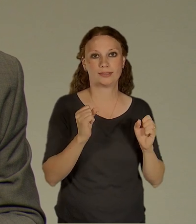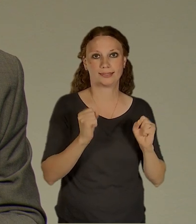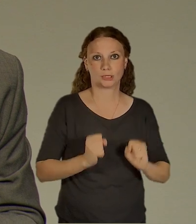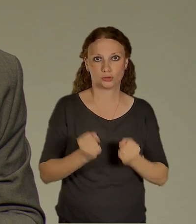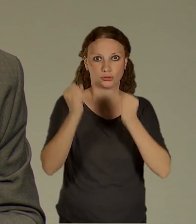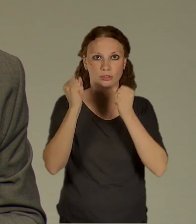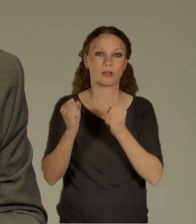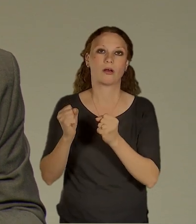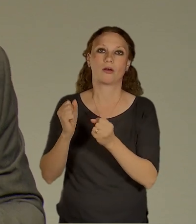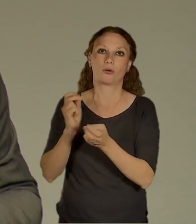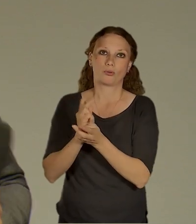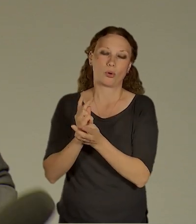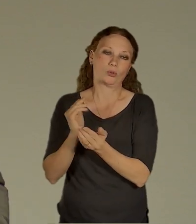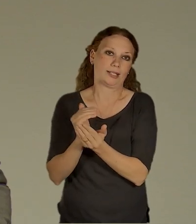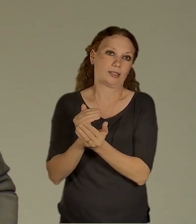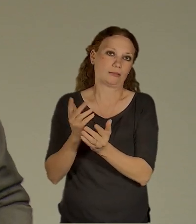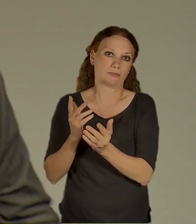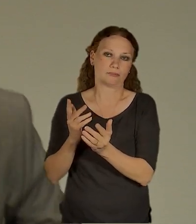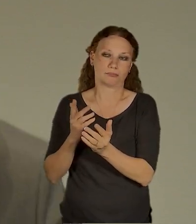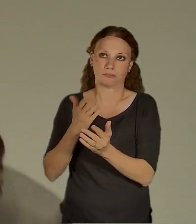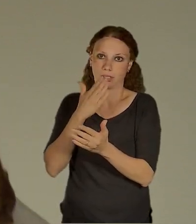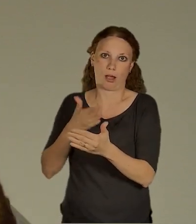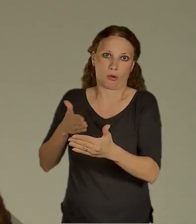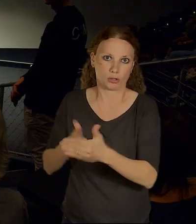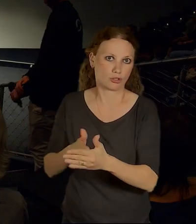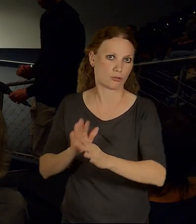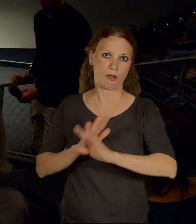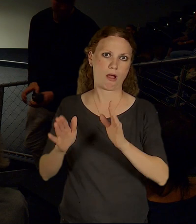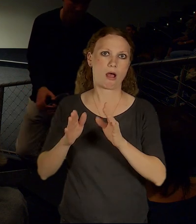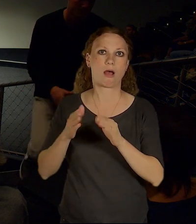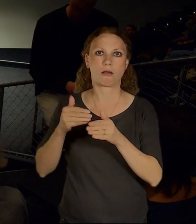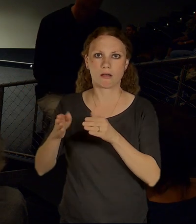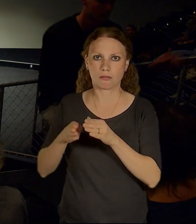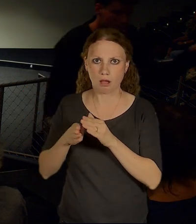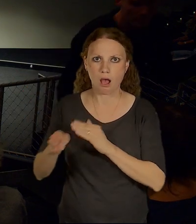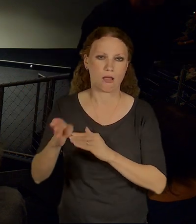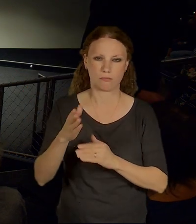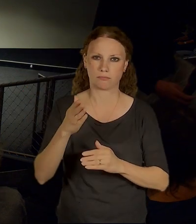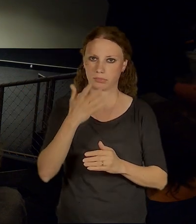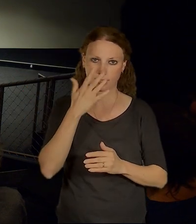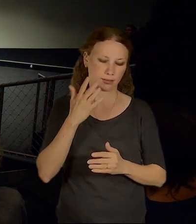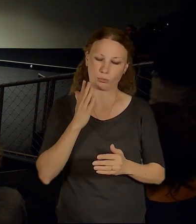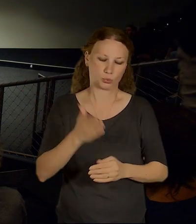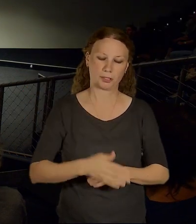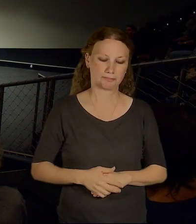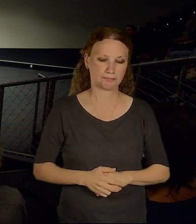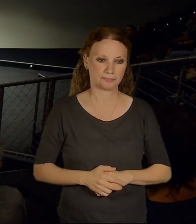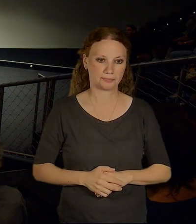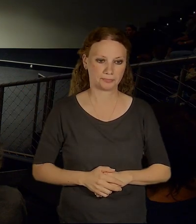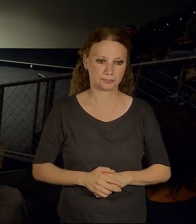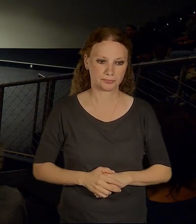B, že je to B takhle vlastně kompletní. Tak děkuji. Já poprosím mikrofon tamhle do nejvyšší řady. Mezitím ještě položím dotaz panu náměstkovi.